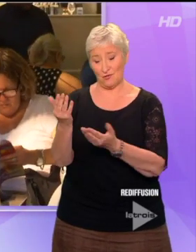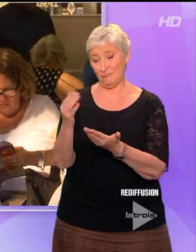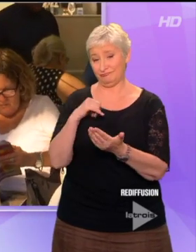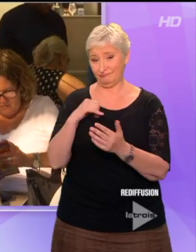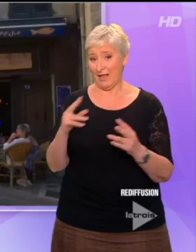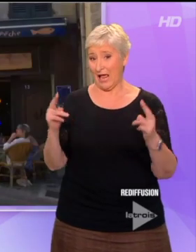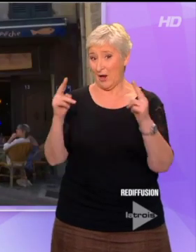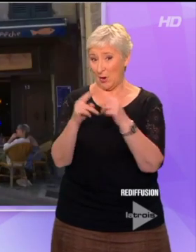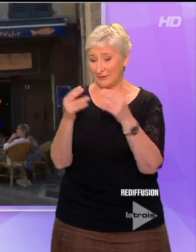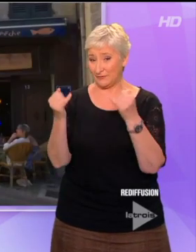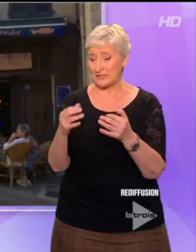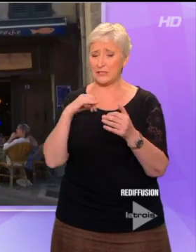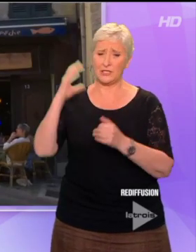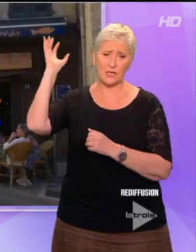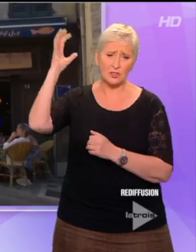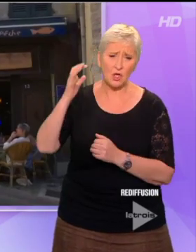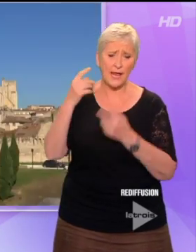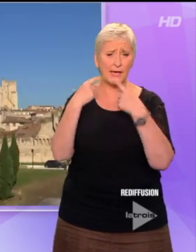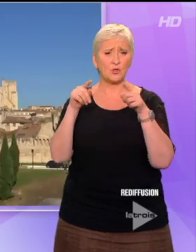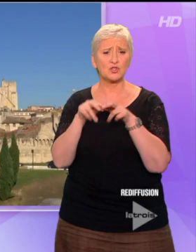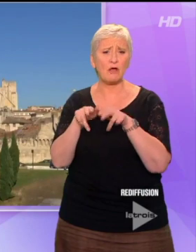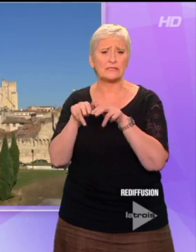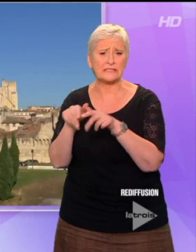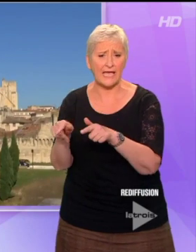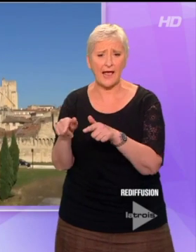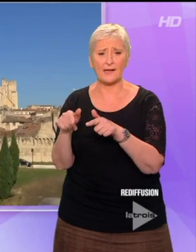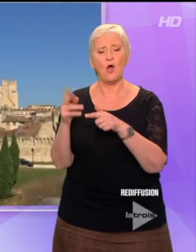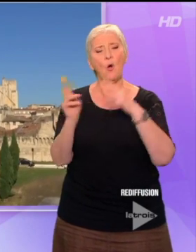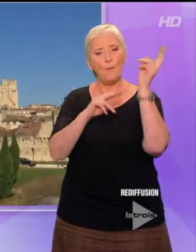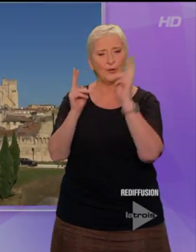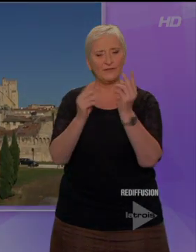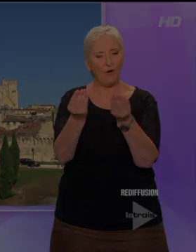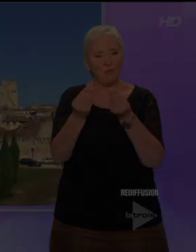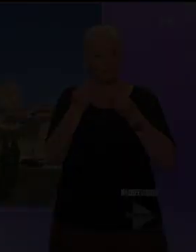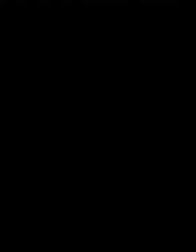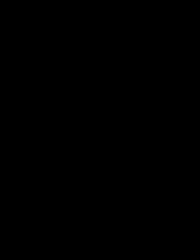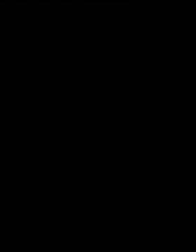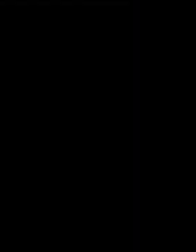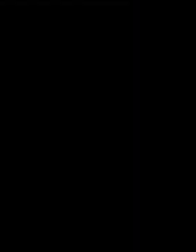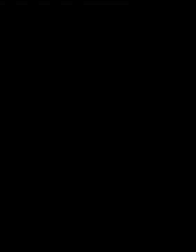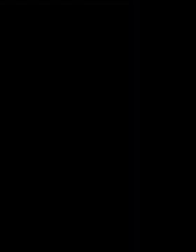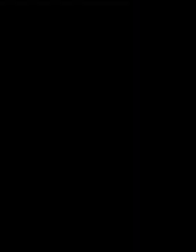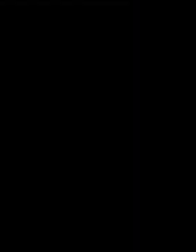-vous sous le cagnard, avec chant des cigales et petit mistral rafraîchissant, si tout va bien. Merci. Merci. Merci.